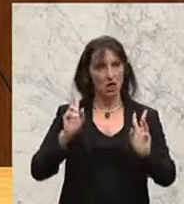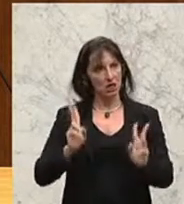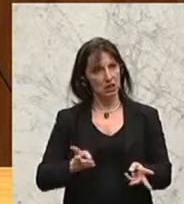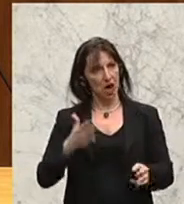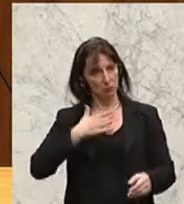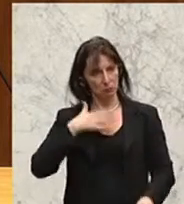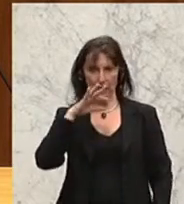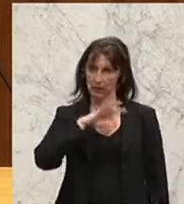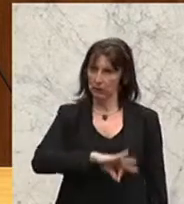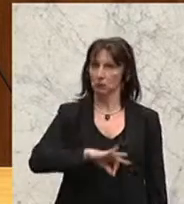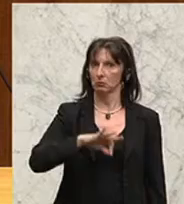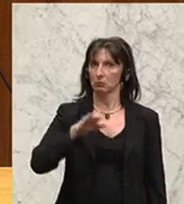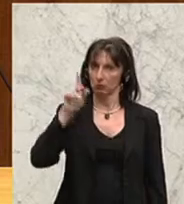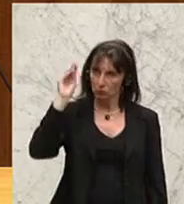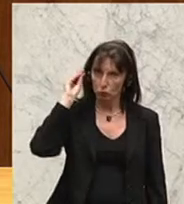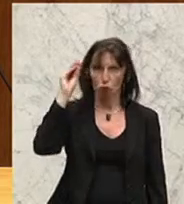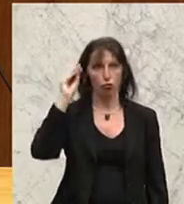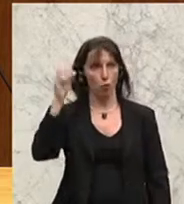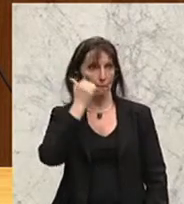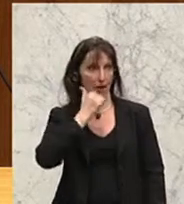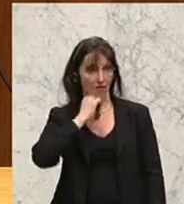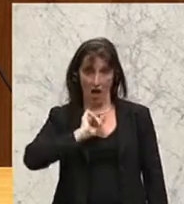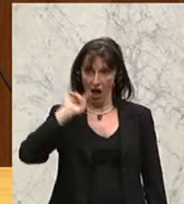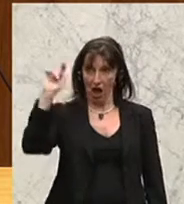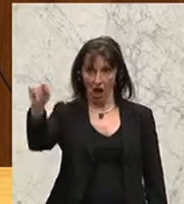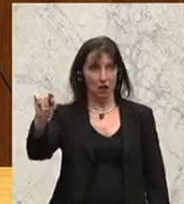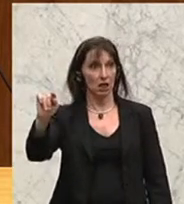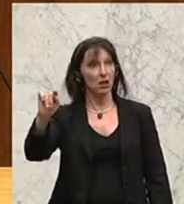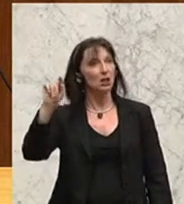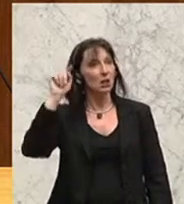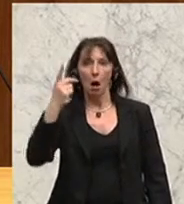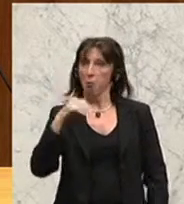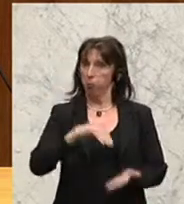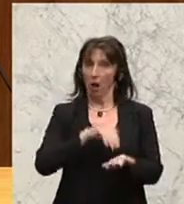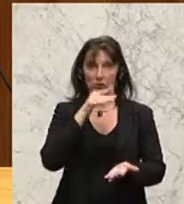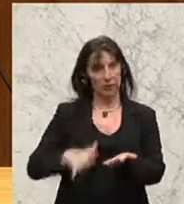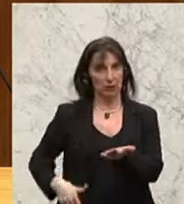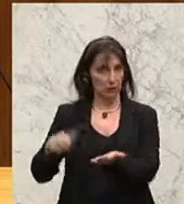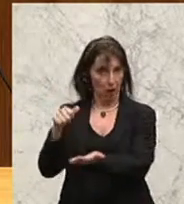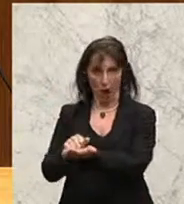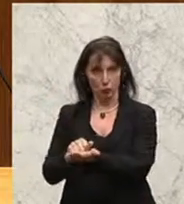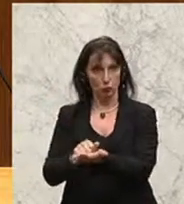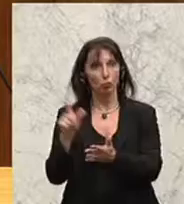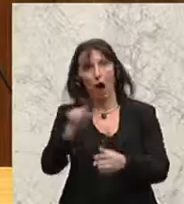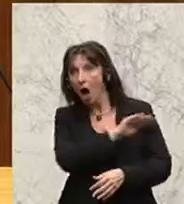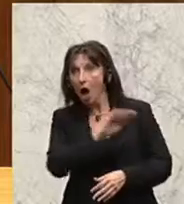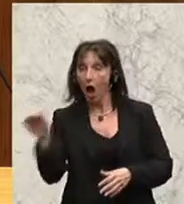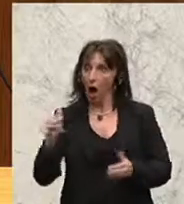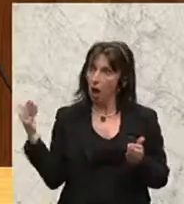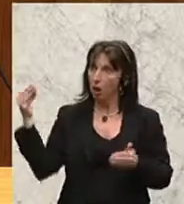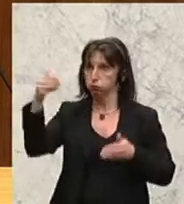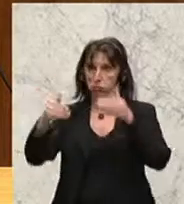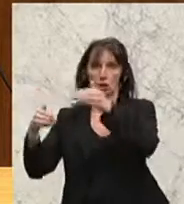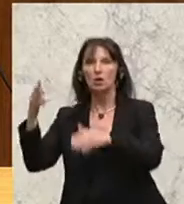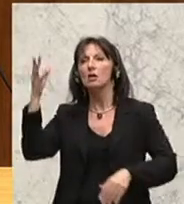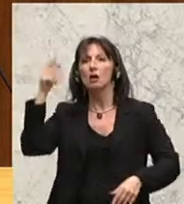genau gleichberechtigt wie die öffentliche Schule, wo auch die Privatschule bezahlt wird, wo ich nicht selbst in die Tasche greifen muss. Und diese Privatschule auch noch besser ist.